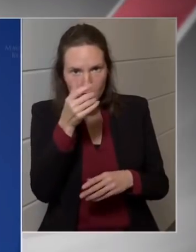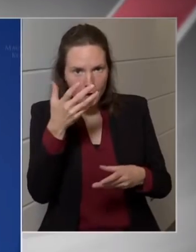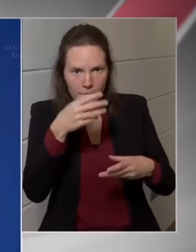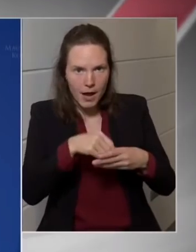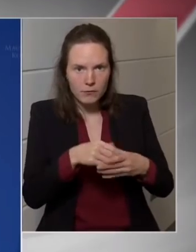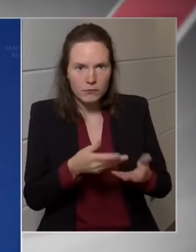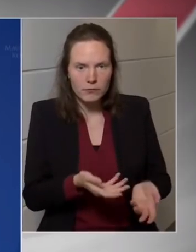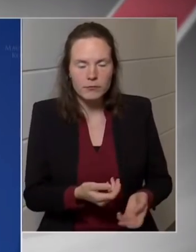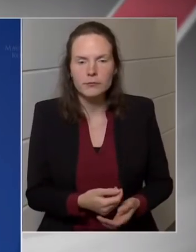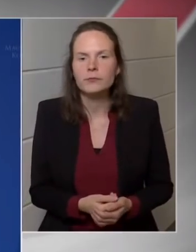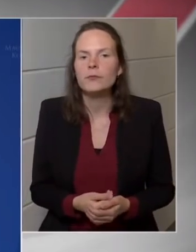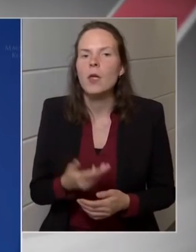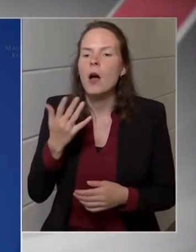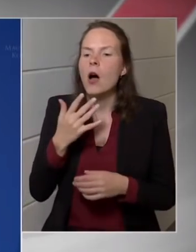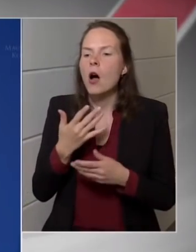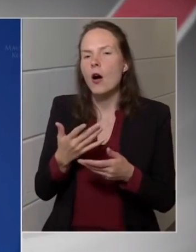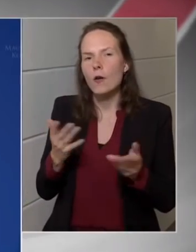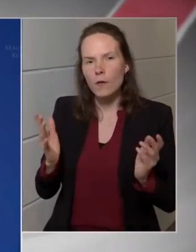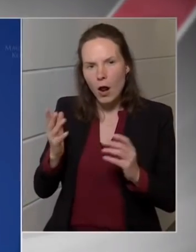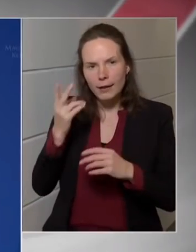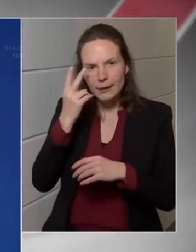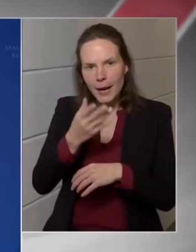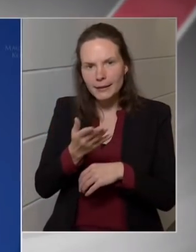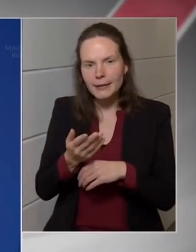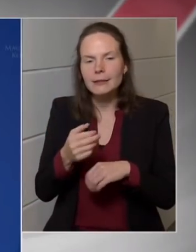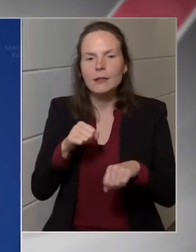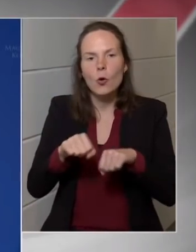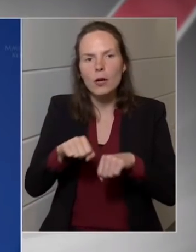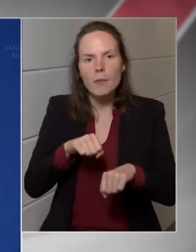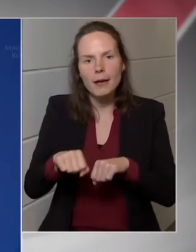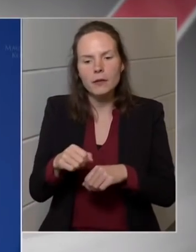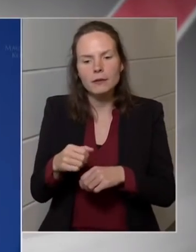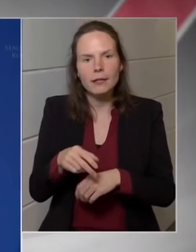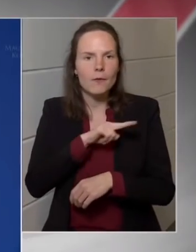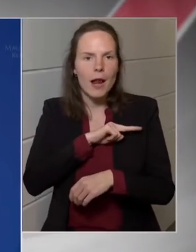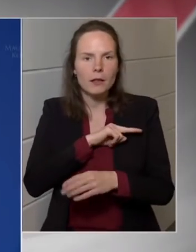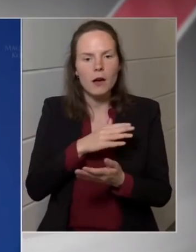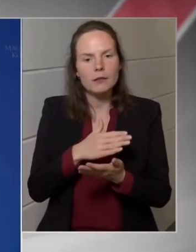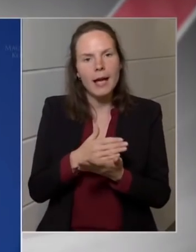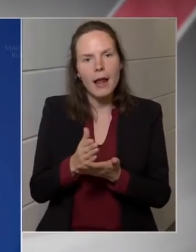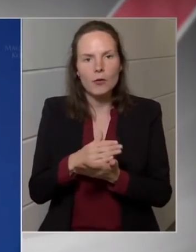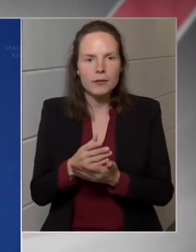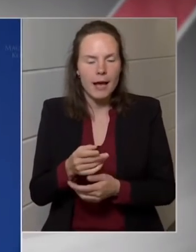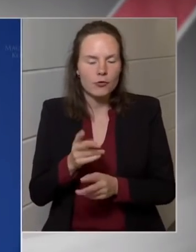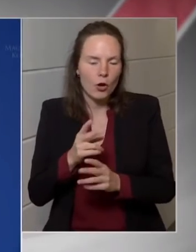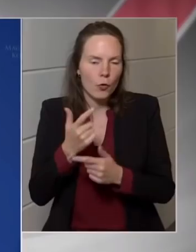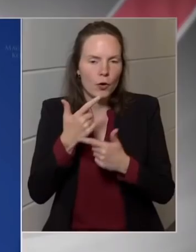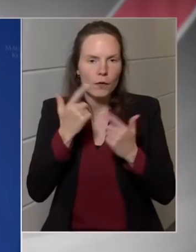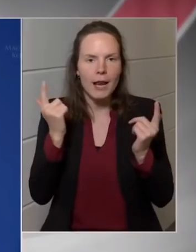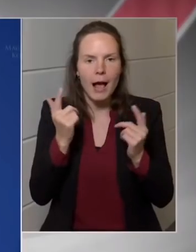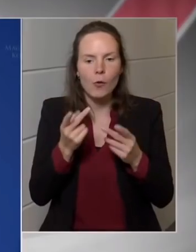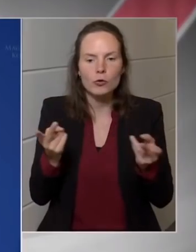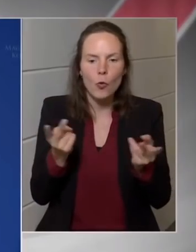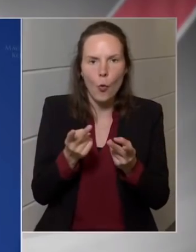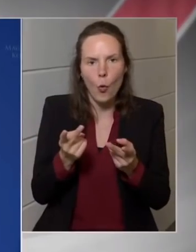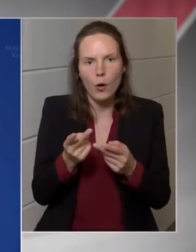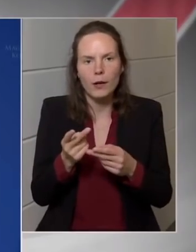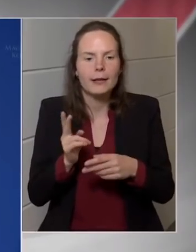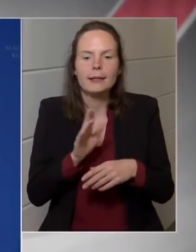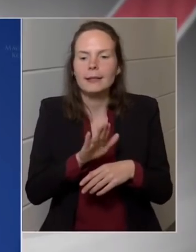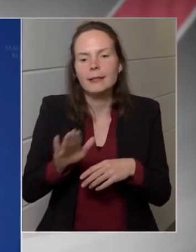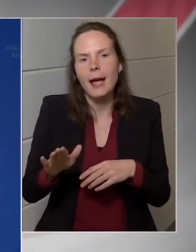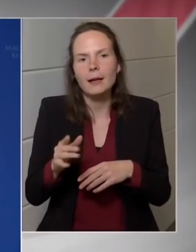tanácsban? Hát, hogyha valaki megnézi a kormányzati feladatelosztást, akkor világos, hogy hol kinek van hatásköre.